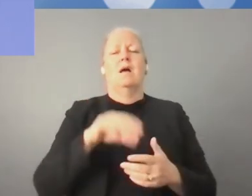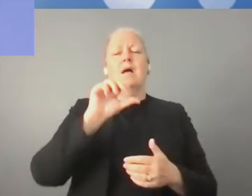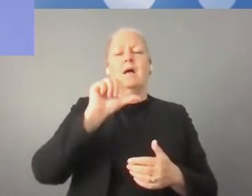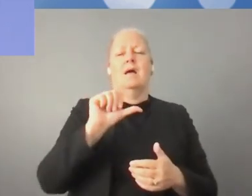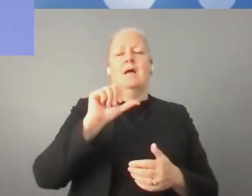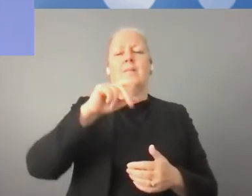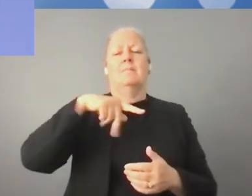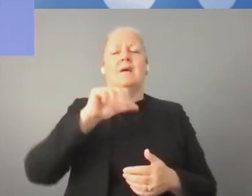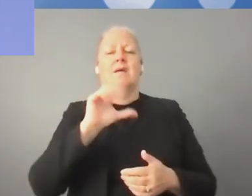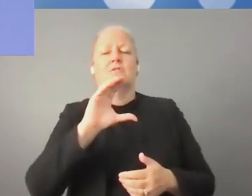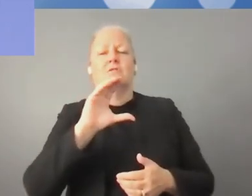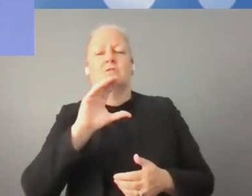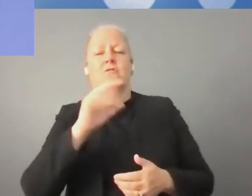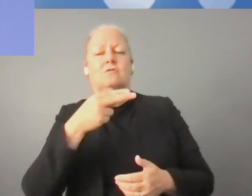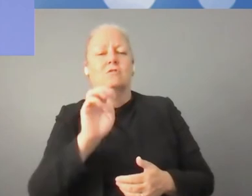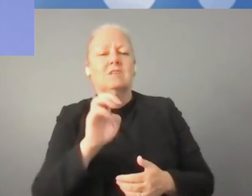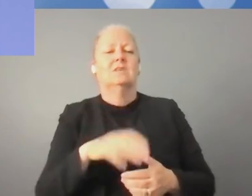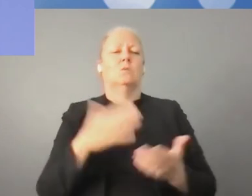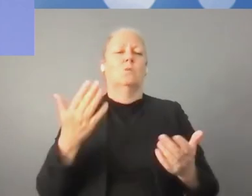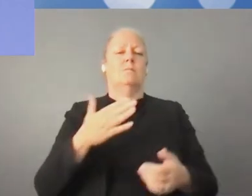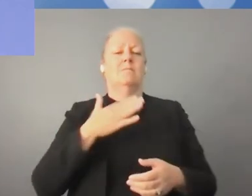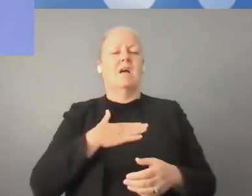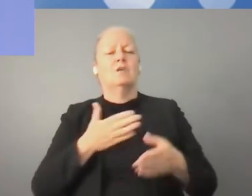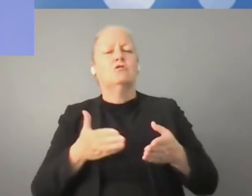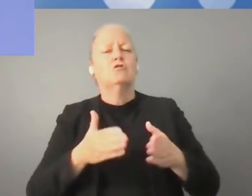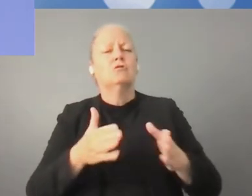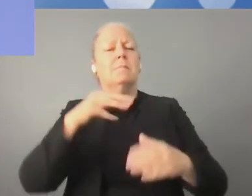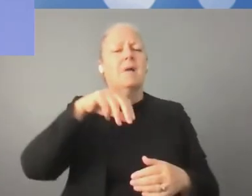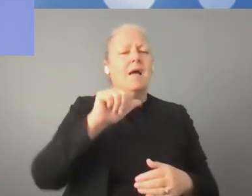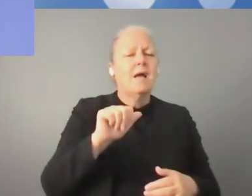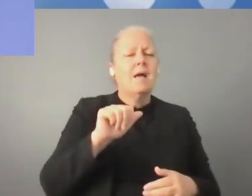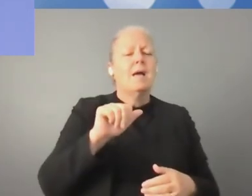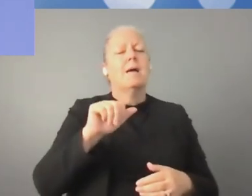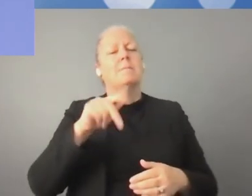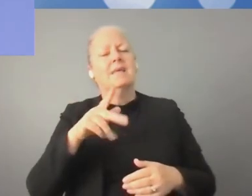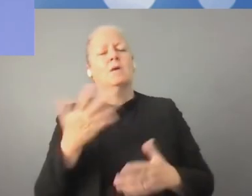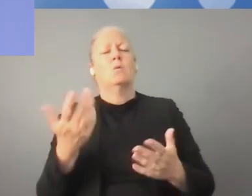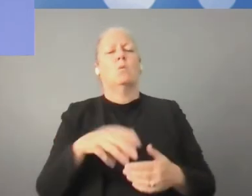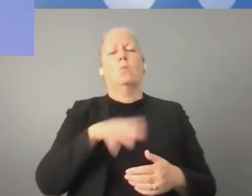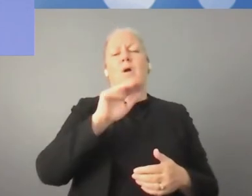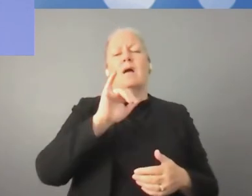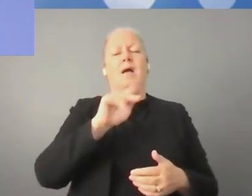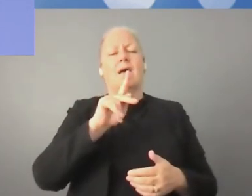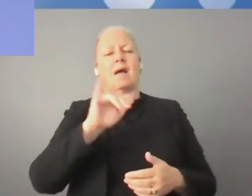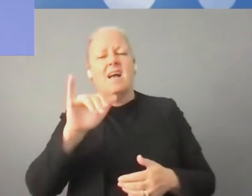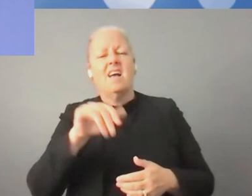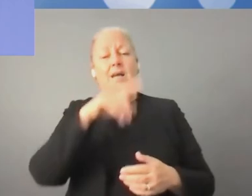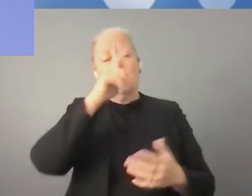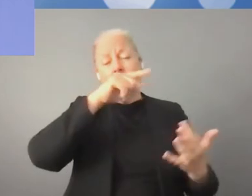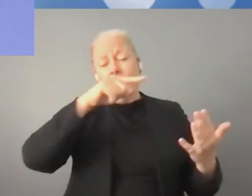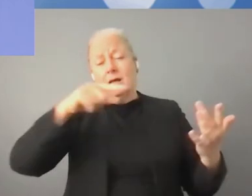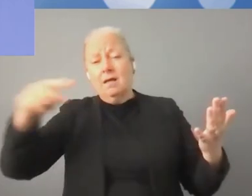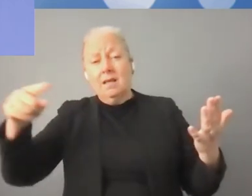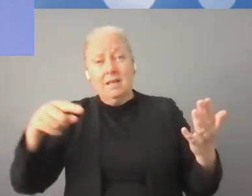Wyobraźmy sobie taki świat. Z pewnością my wszyscy musimy promować, wspierać te